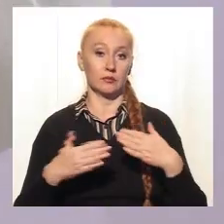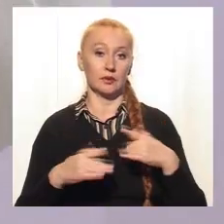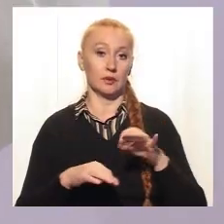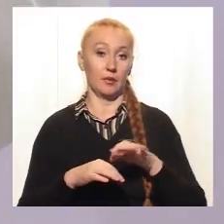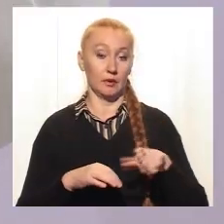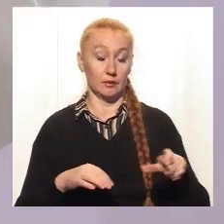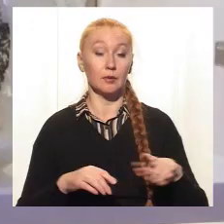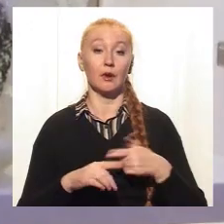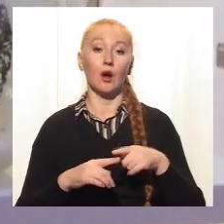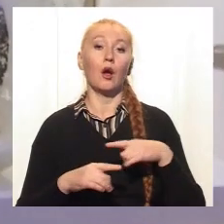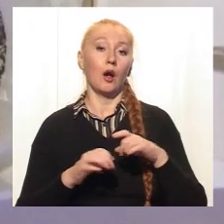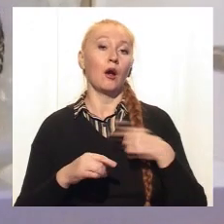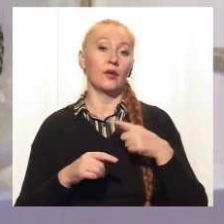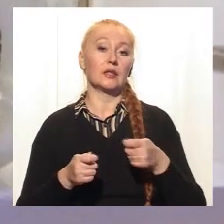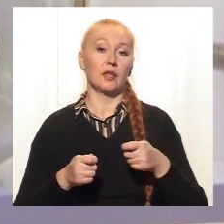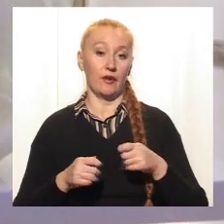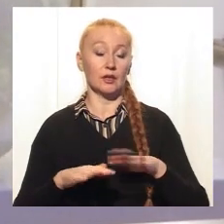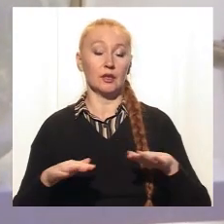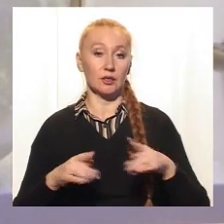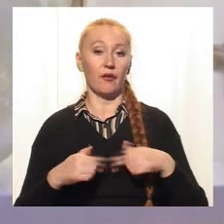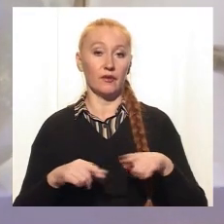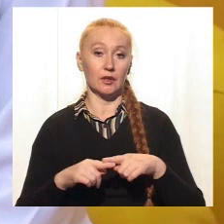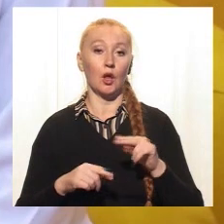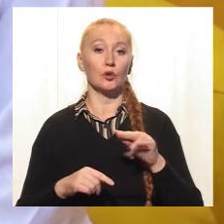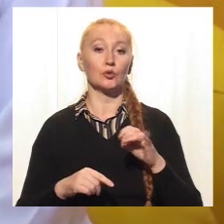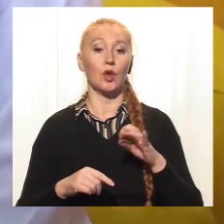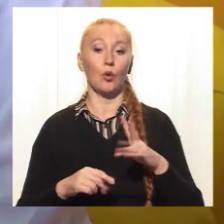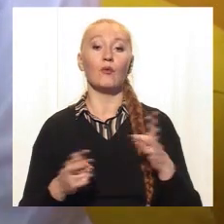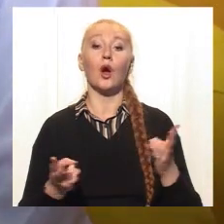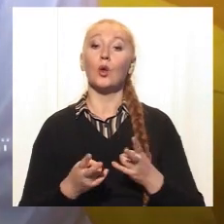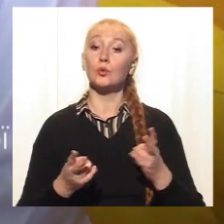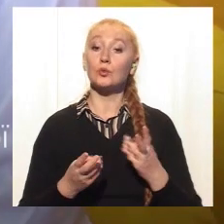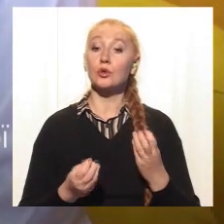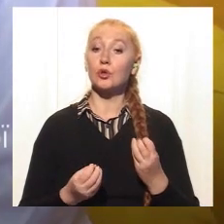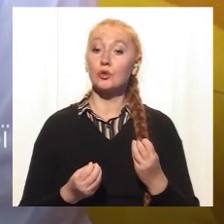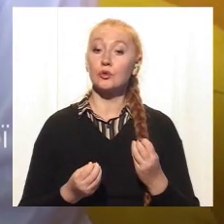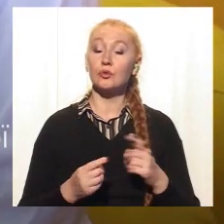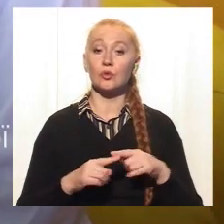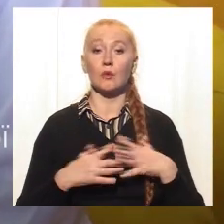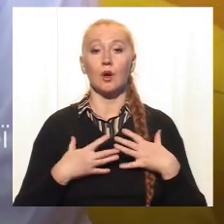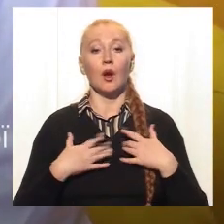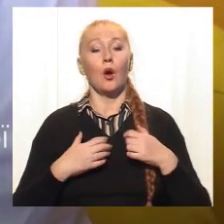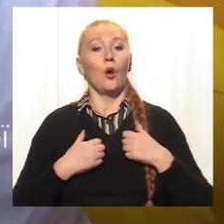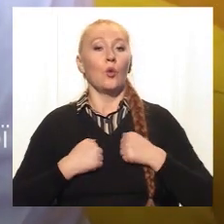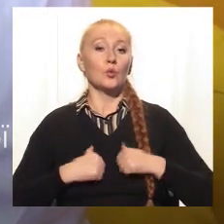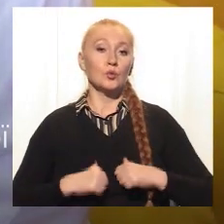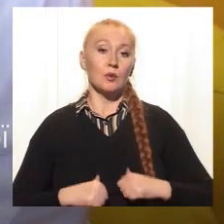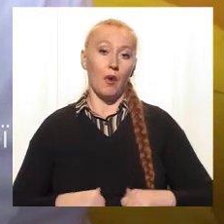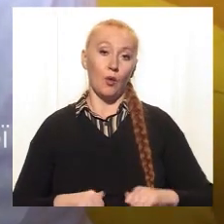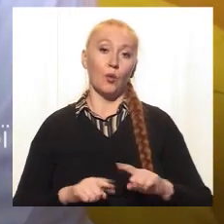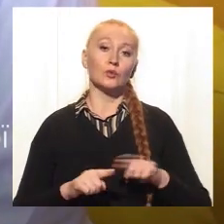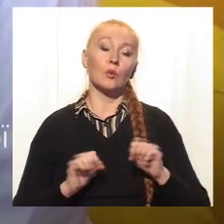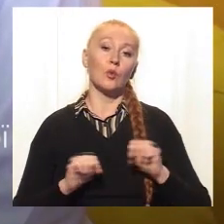пацієнтами, говорить завідувачка дитячого відділення Лариса Чудакова. Нужна ще розрядка для дитя, щоб він мог